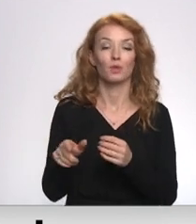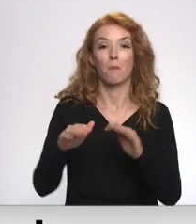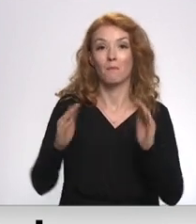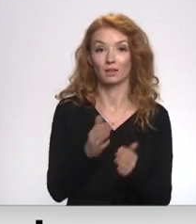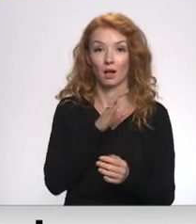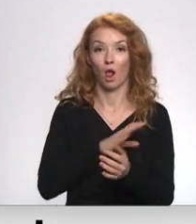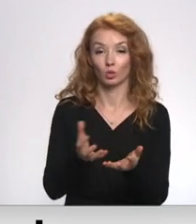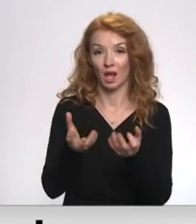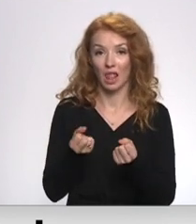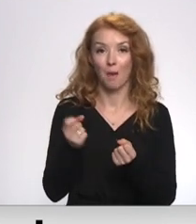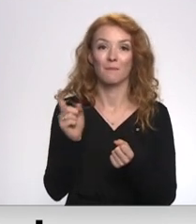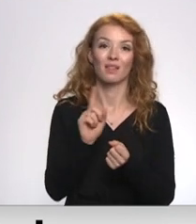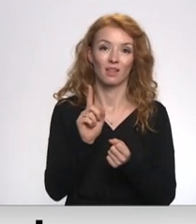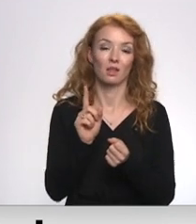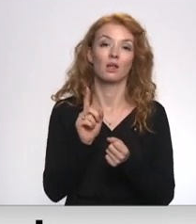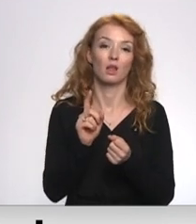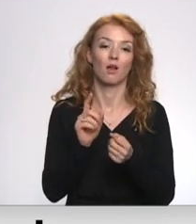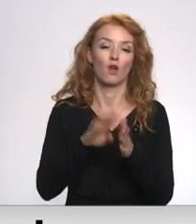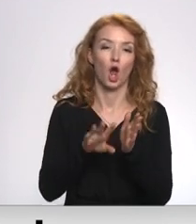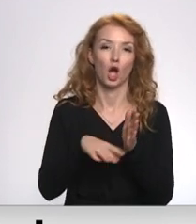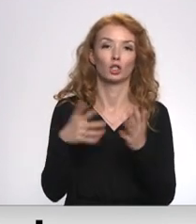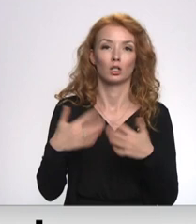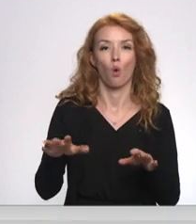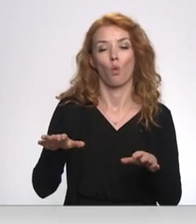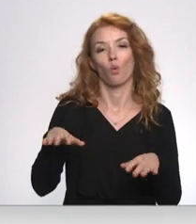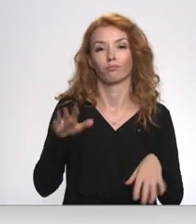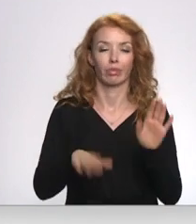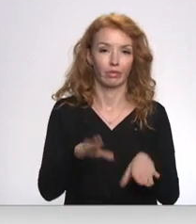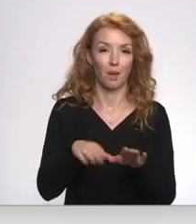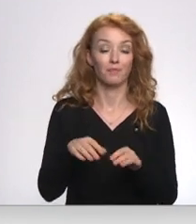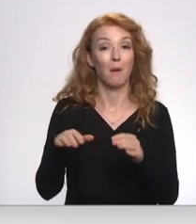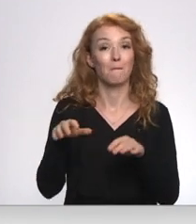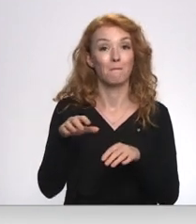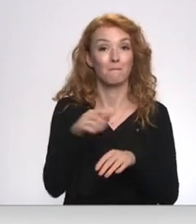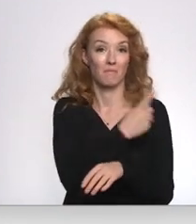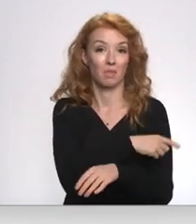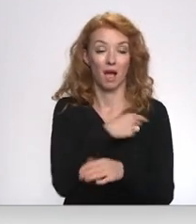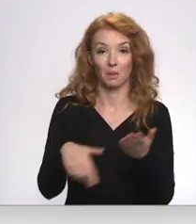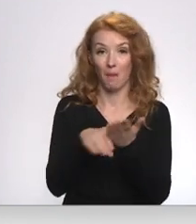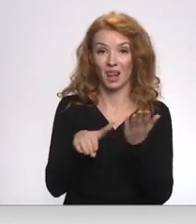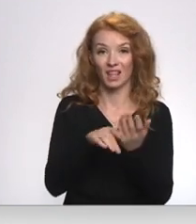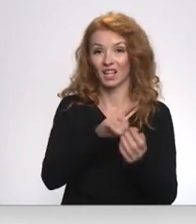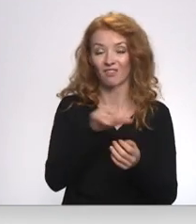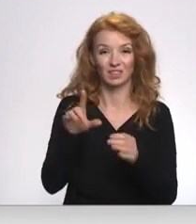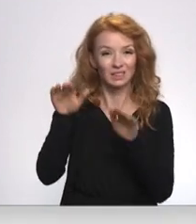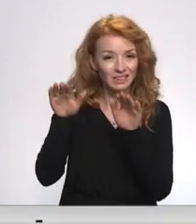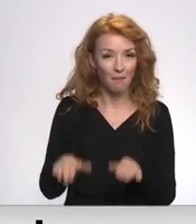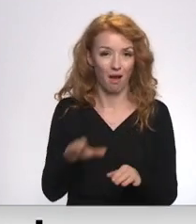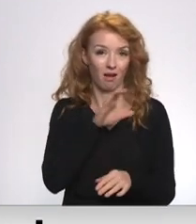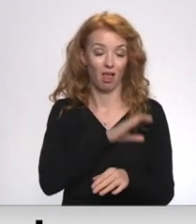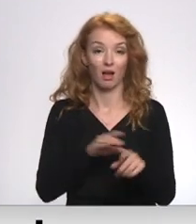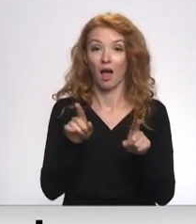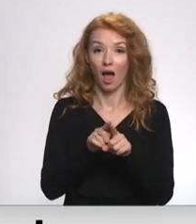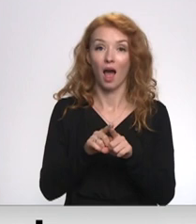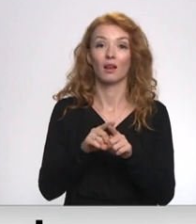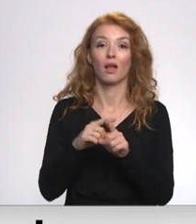algas saņēmēji ir izlaisti. Bet māsu palīgiem, kas ir viszamāk atalgotais posms un arī